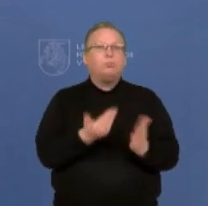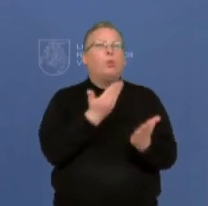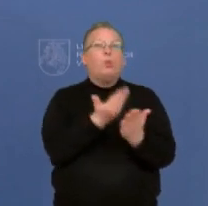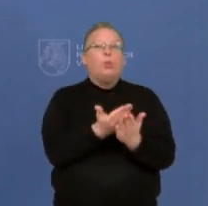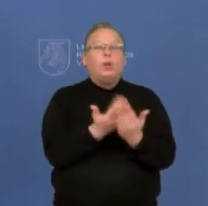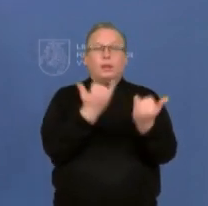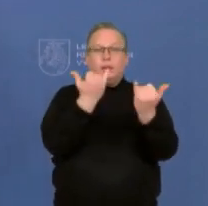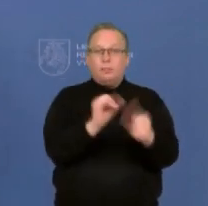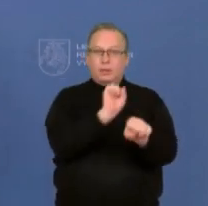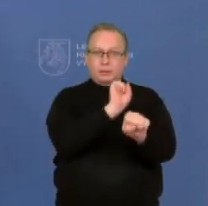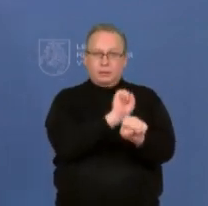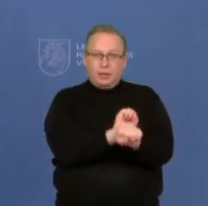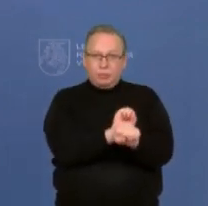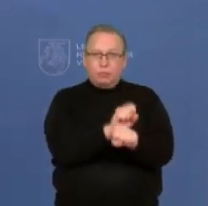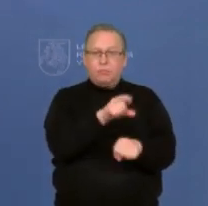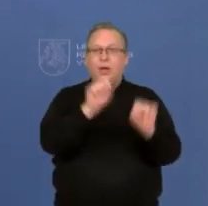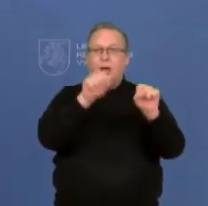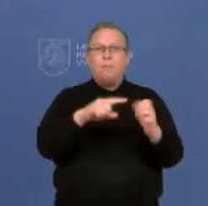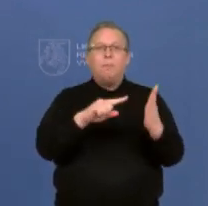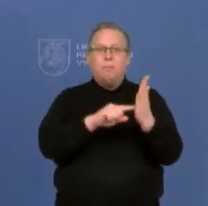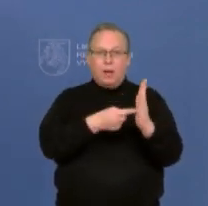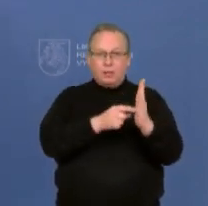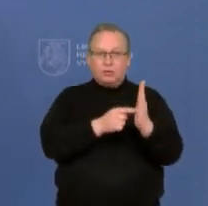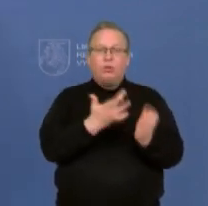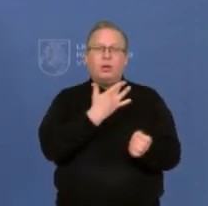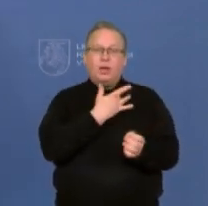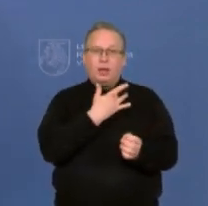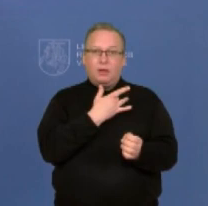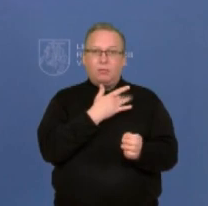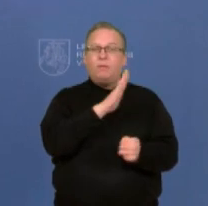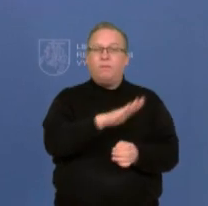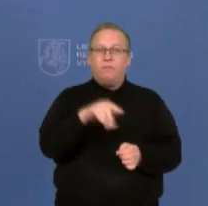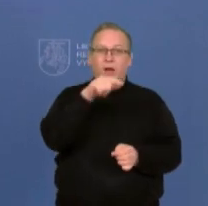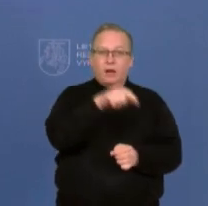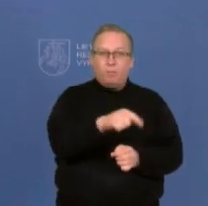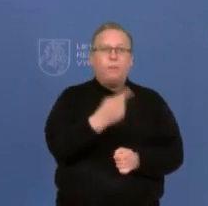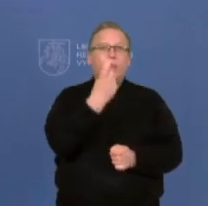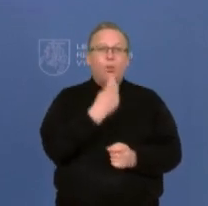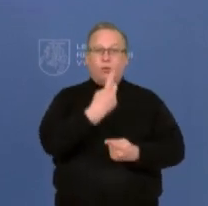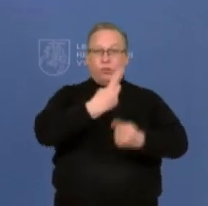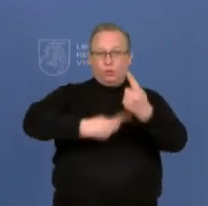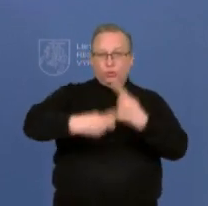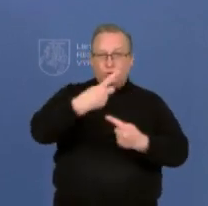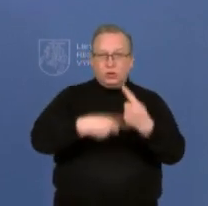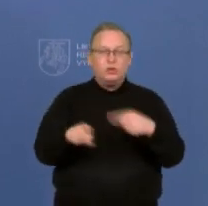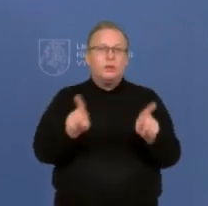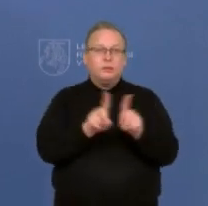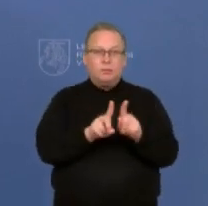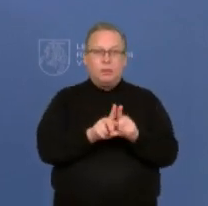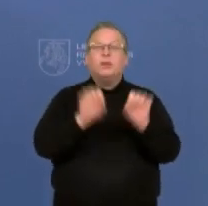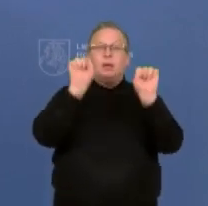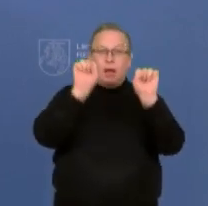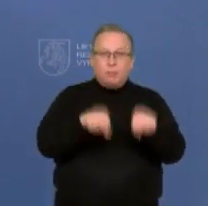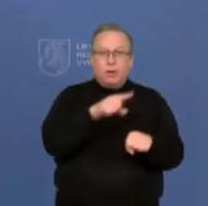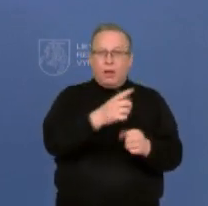kodėl dabar stabdomas šis galimybių pasą taikymas vaikams ir ar jis nuo kovo grįž jau su galimybę